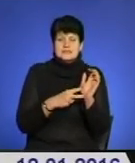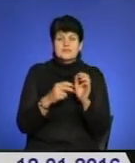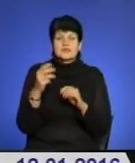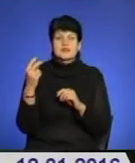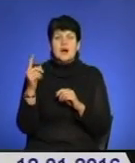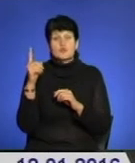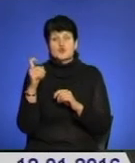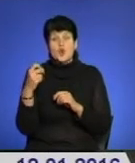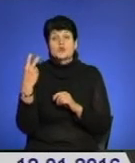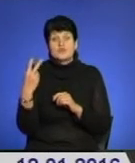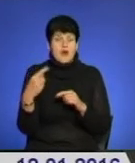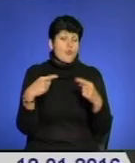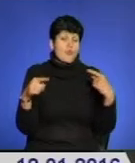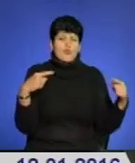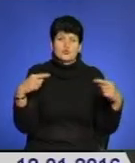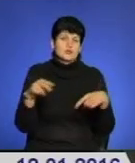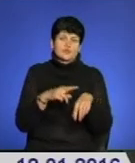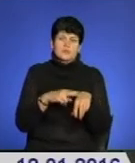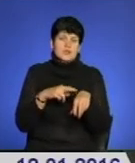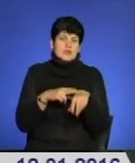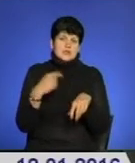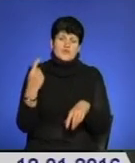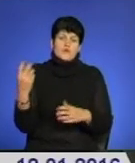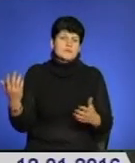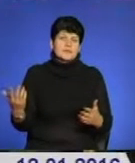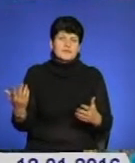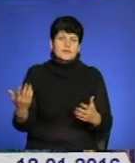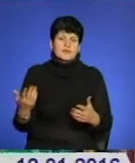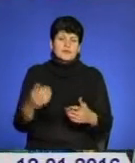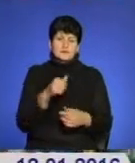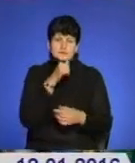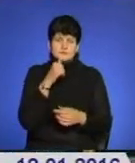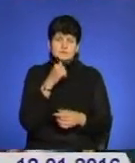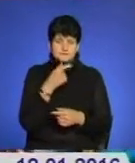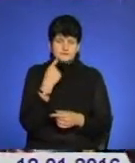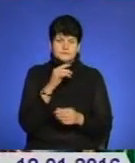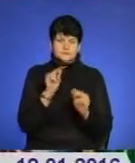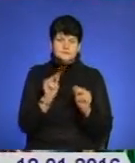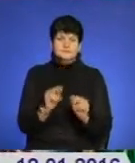або 102 у будь-який підрозділ внутрішніх справ області. Анонімність гарантується.